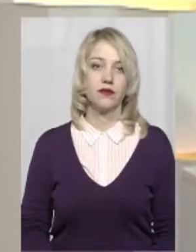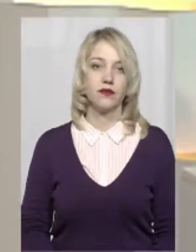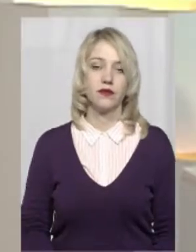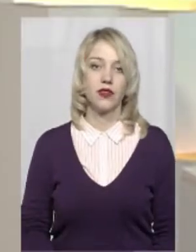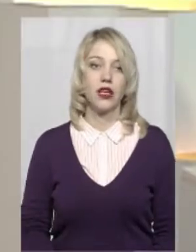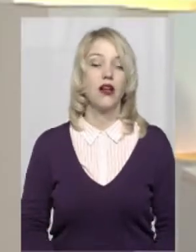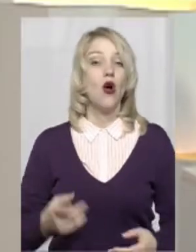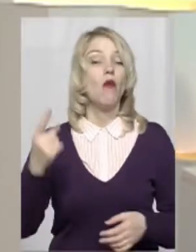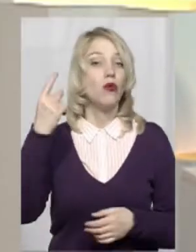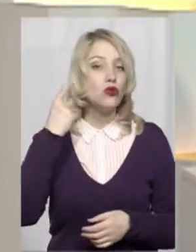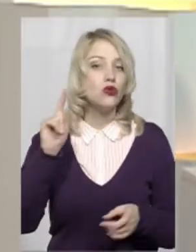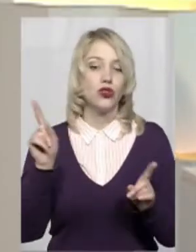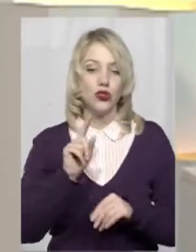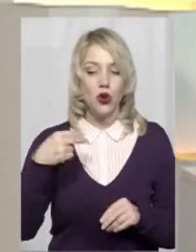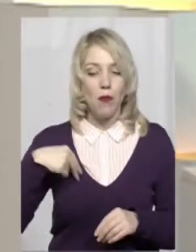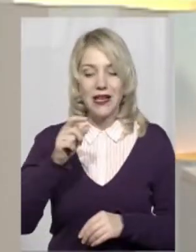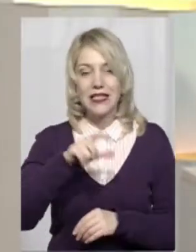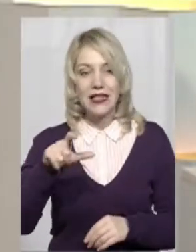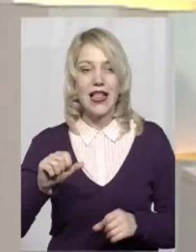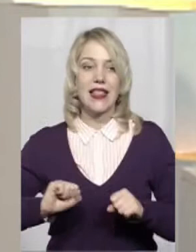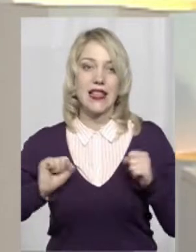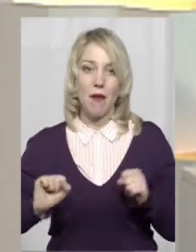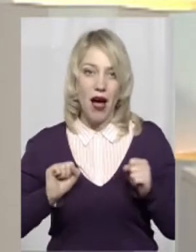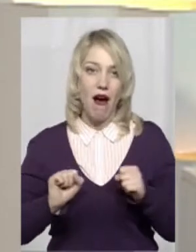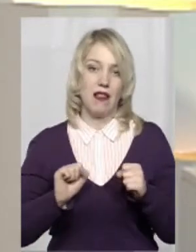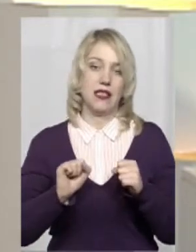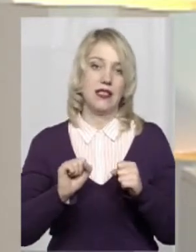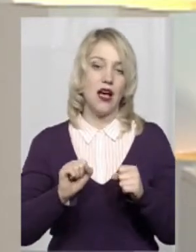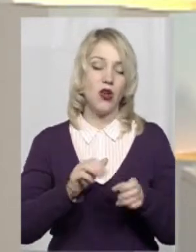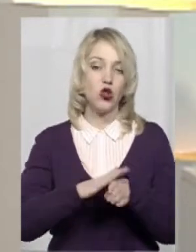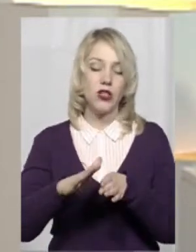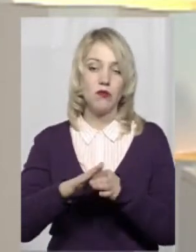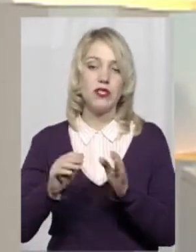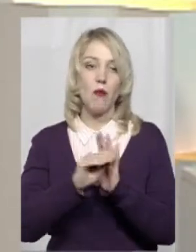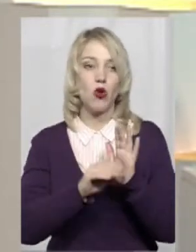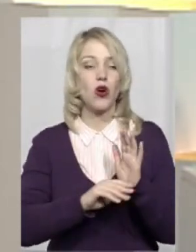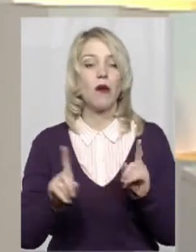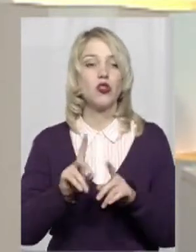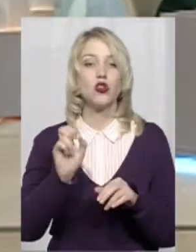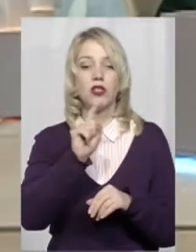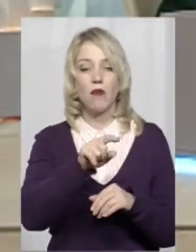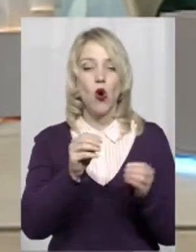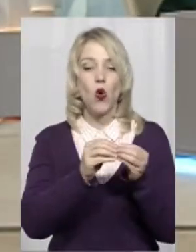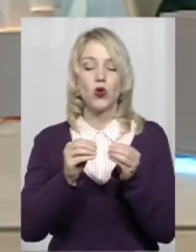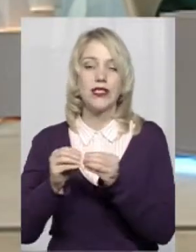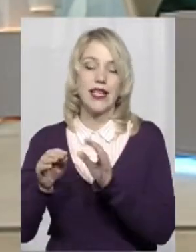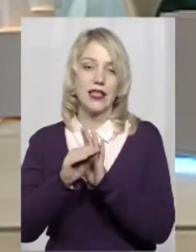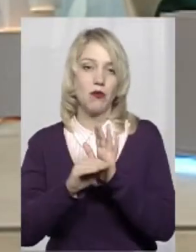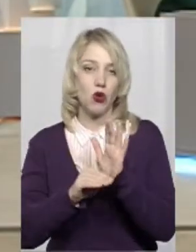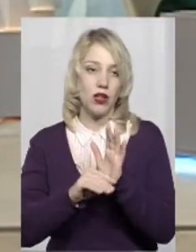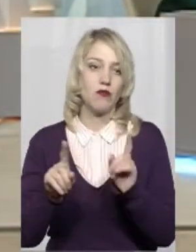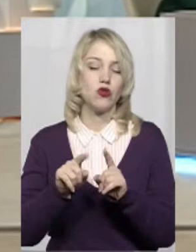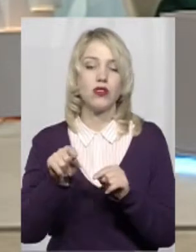Ну, от почули, що президенти намагалися дотримуватись програм. А що там у десятки кандидатів у програмах